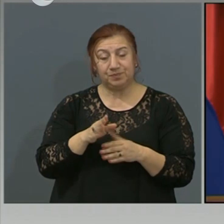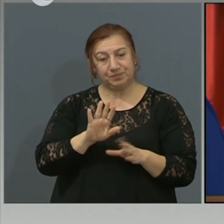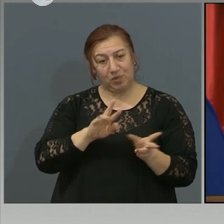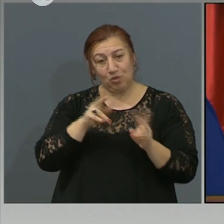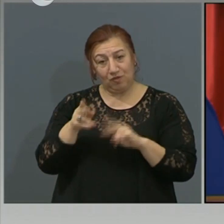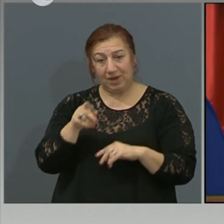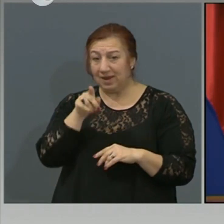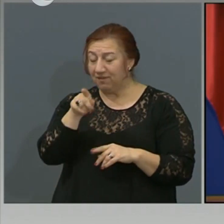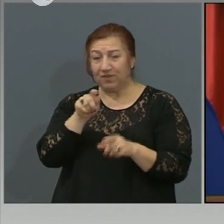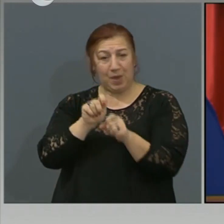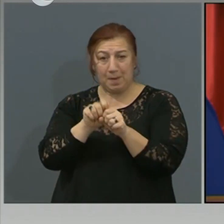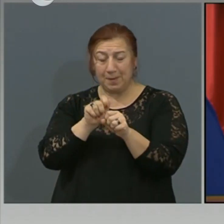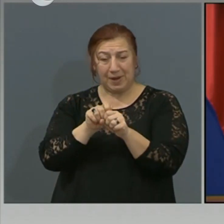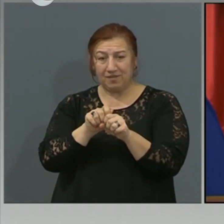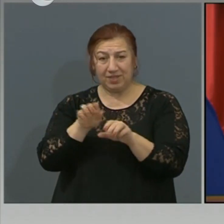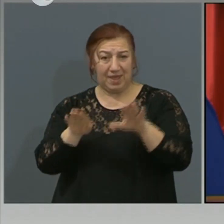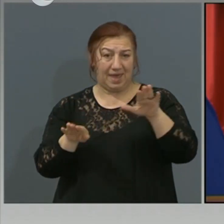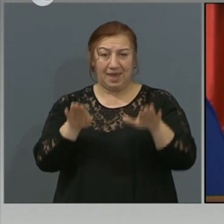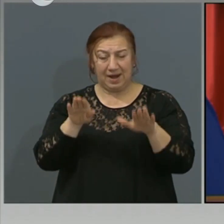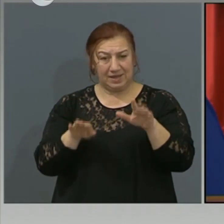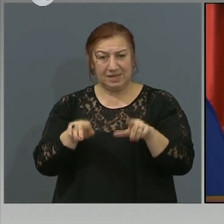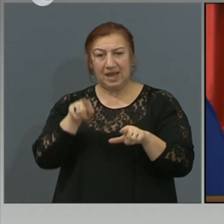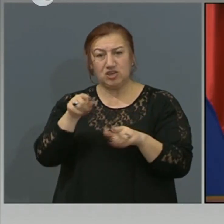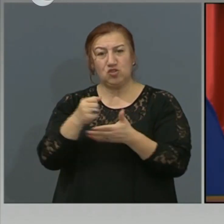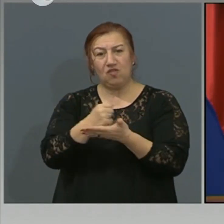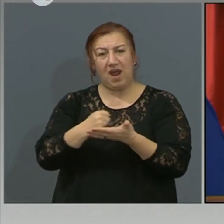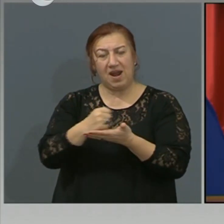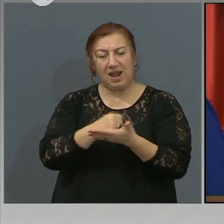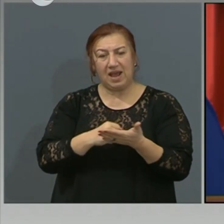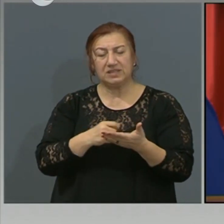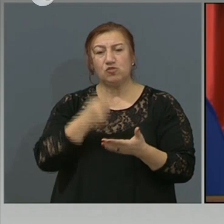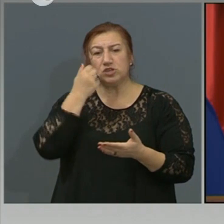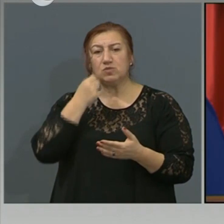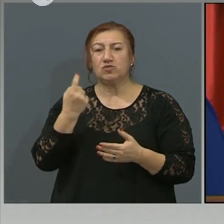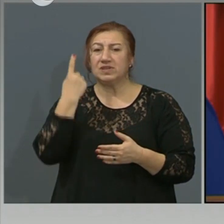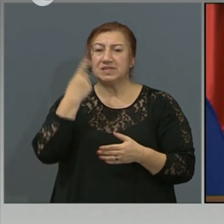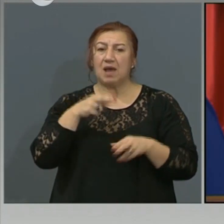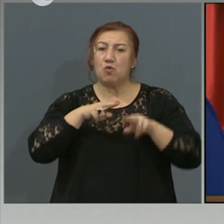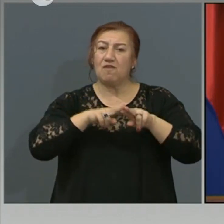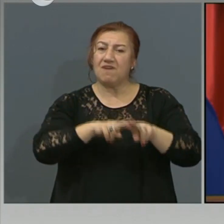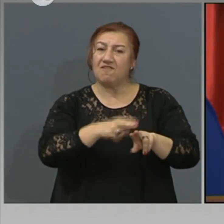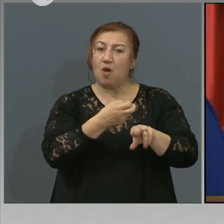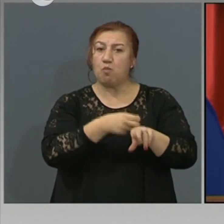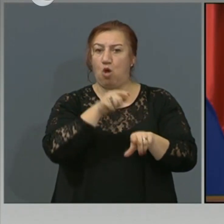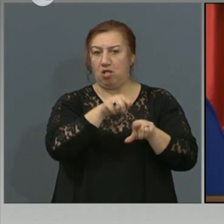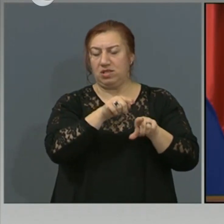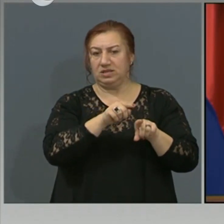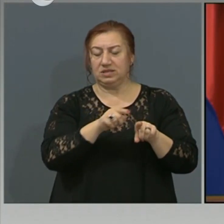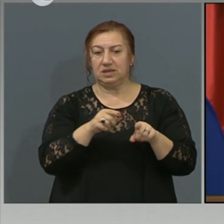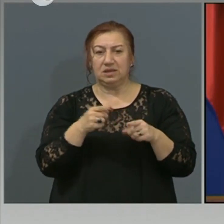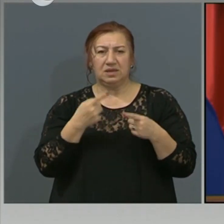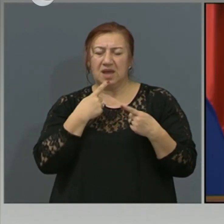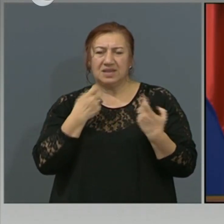между други... Предполагам, че този препарат се прилага само във болнични условия. Екът за каква